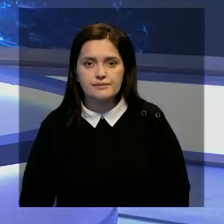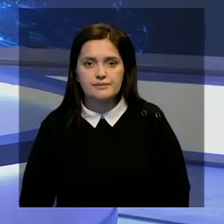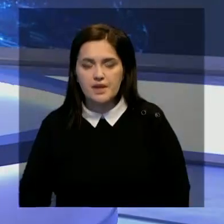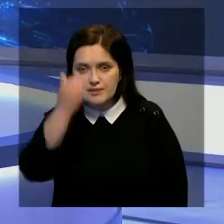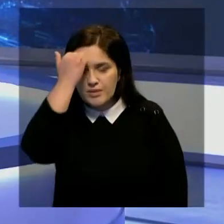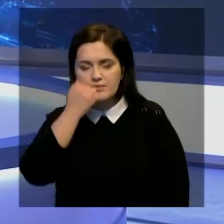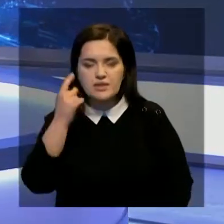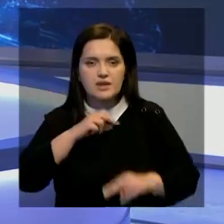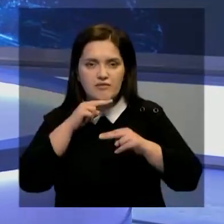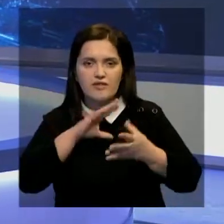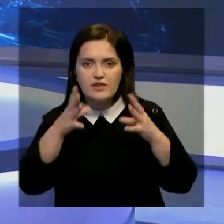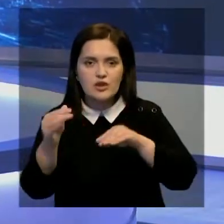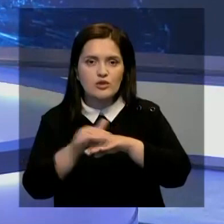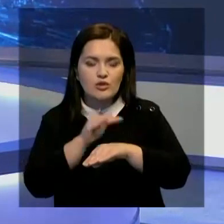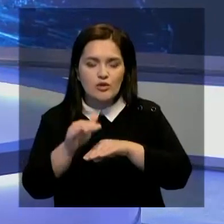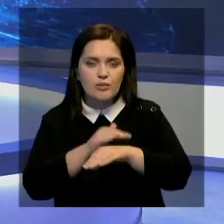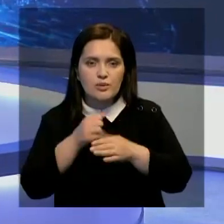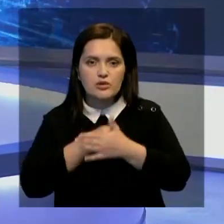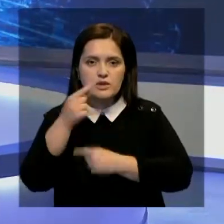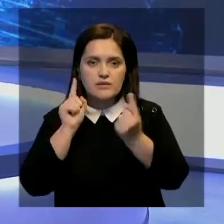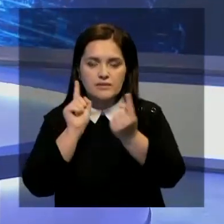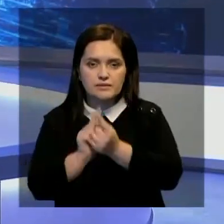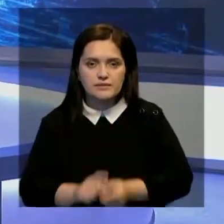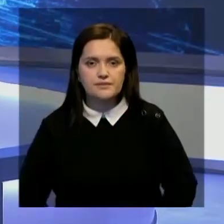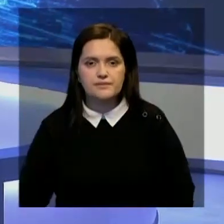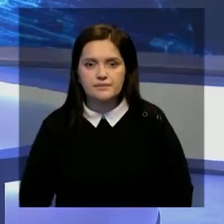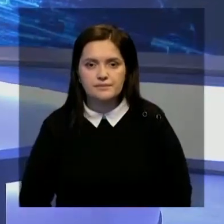Такими были новости к этому часу. Благодарим вас за внимание. Берегите себя.